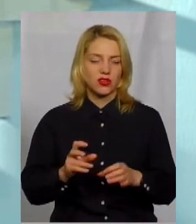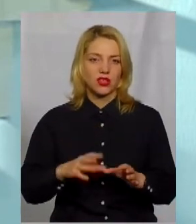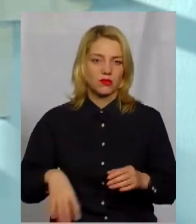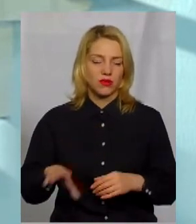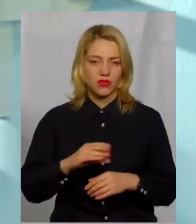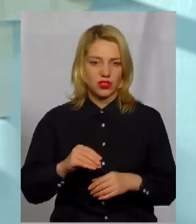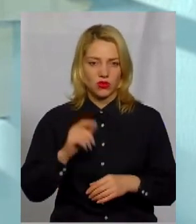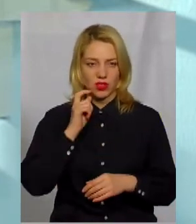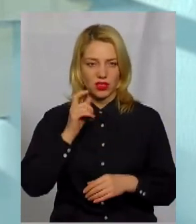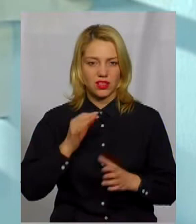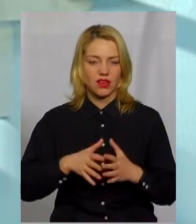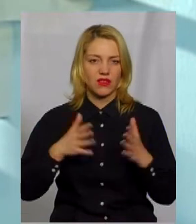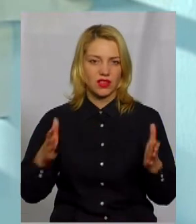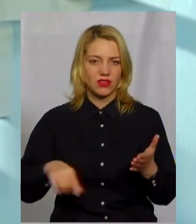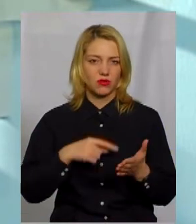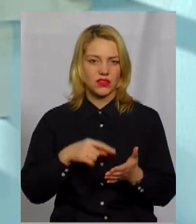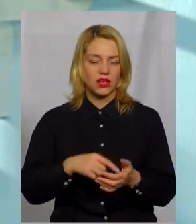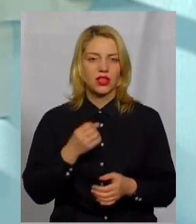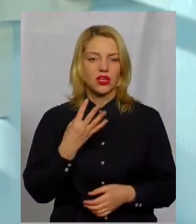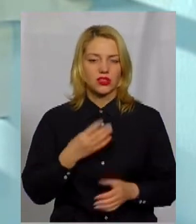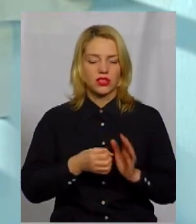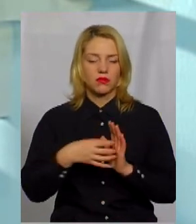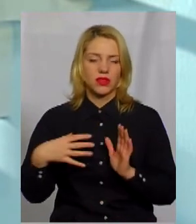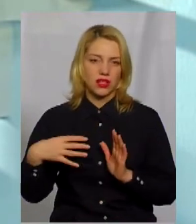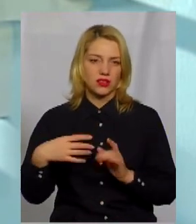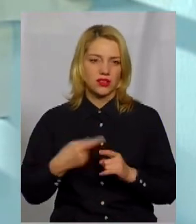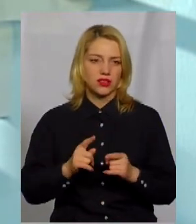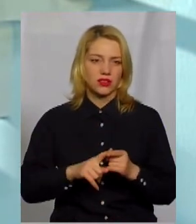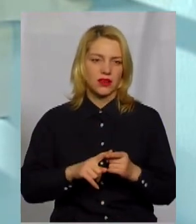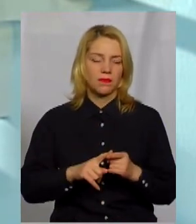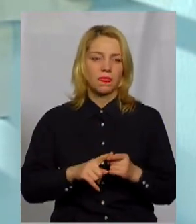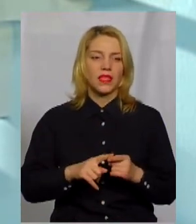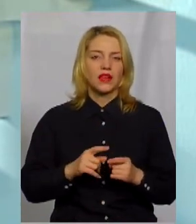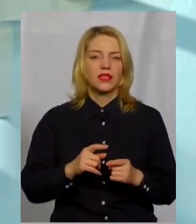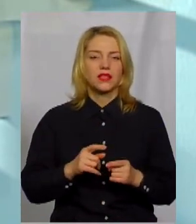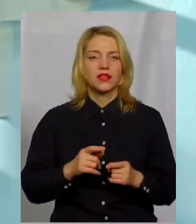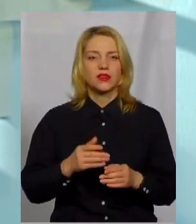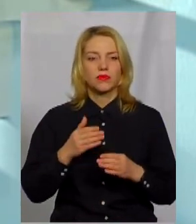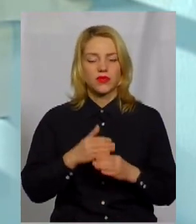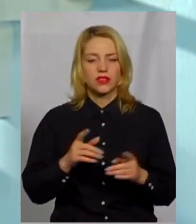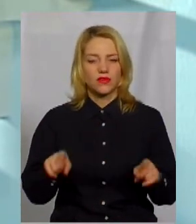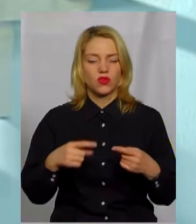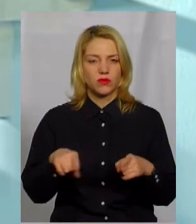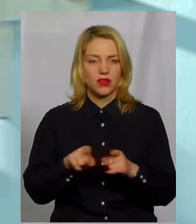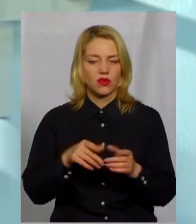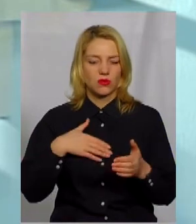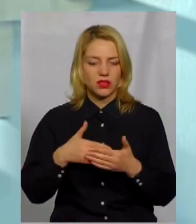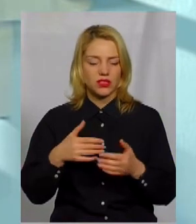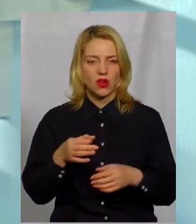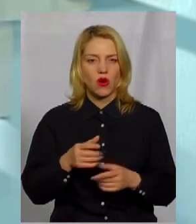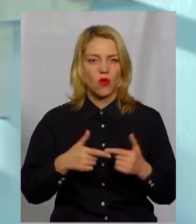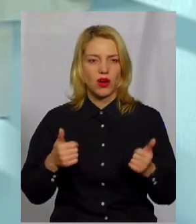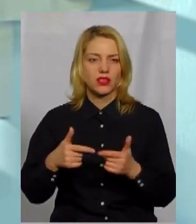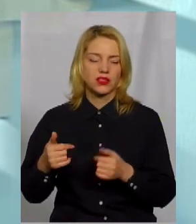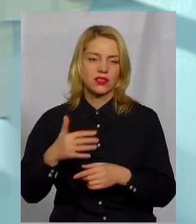по всій країні, як і в великих містах, 2014-2015-2015 це спровокувало створення таких громадських організацій. Багато із них –